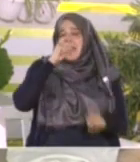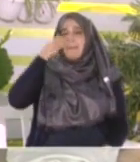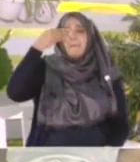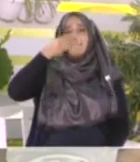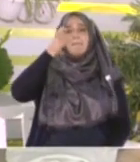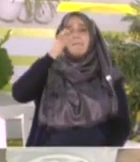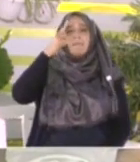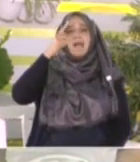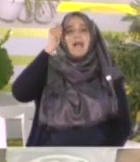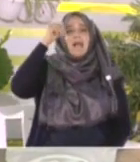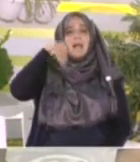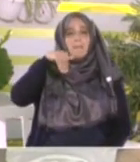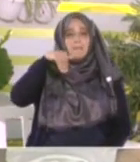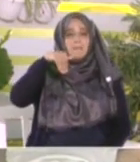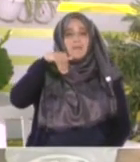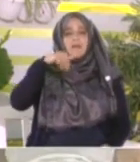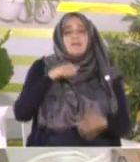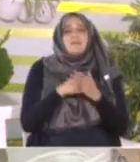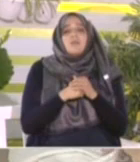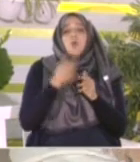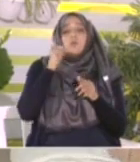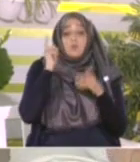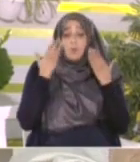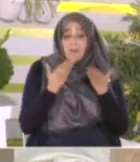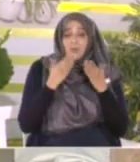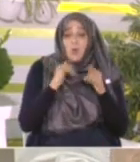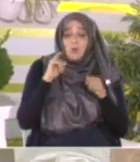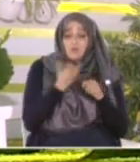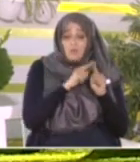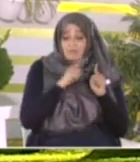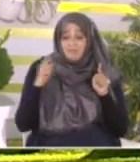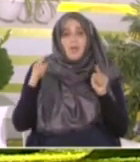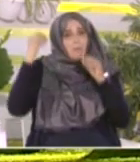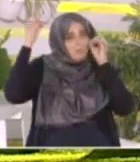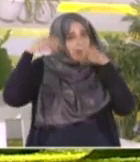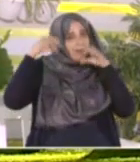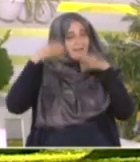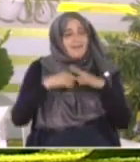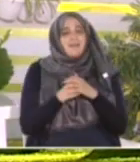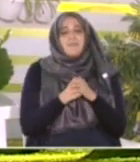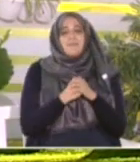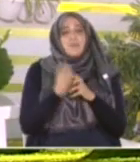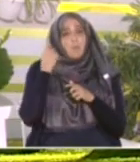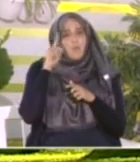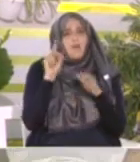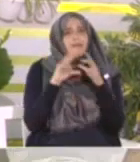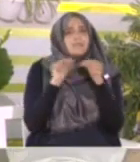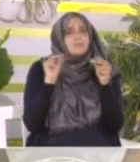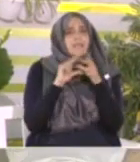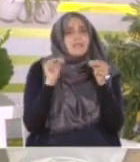المقام وفي هذه الأيام المباركات لنبين